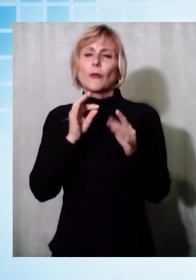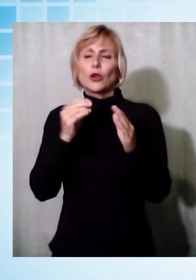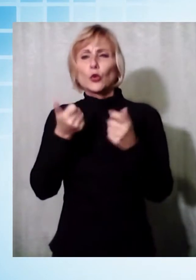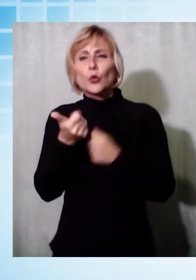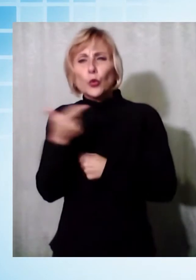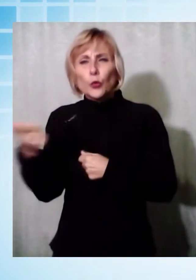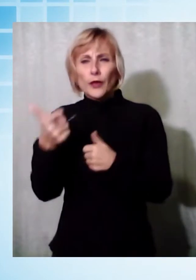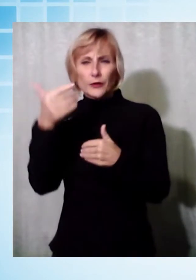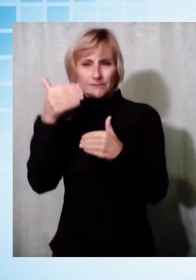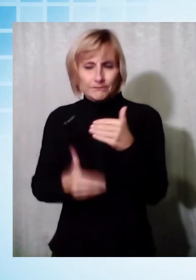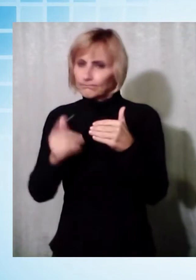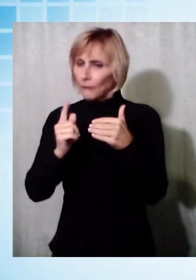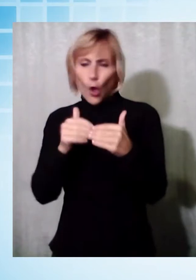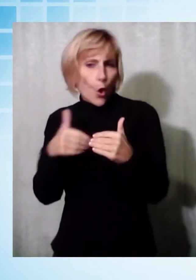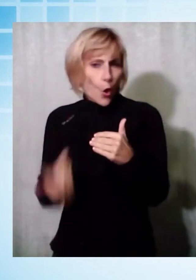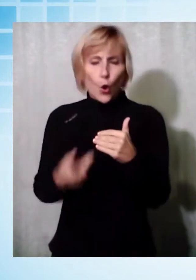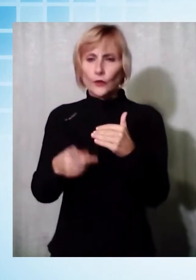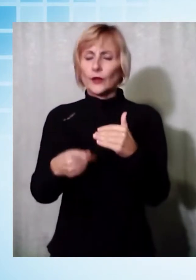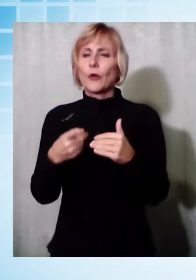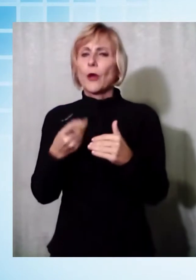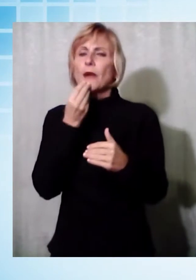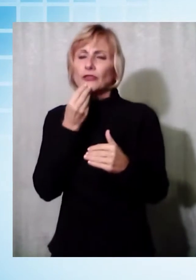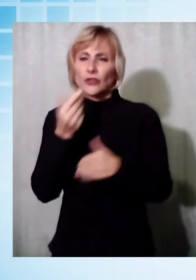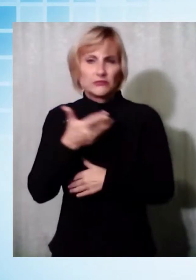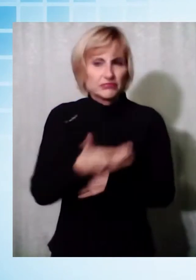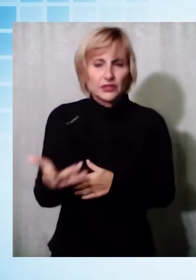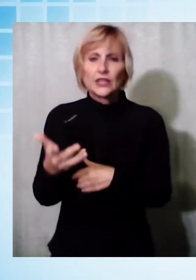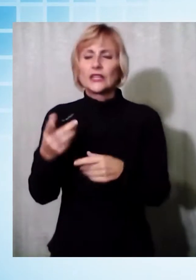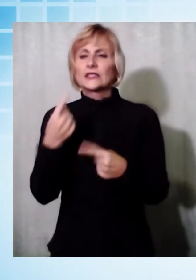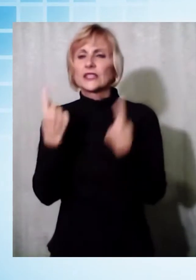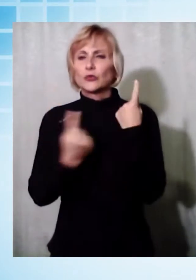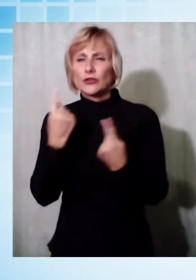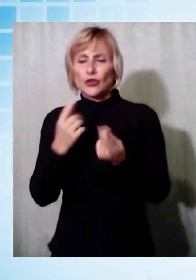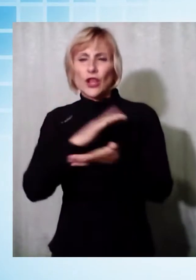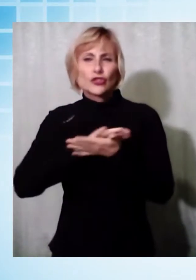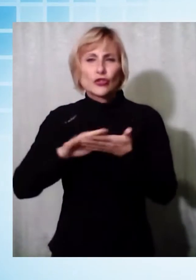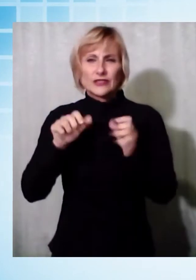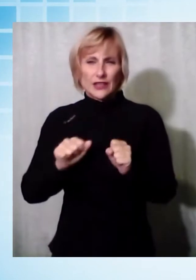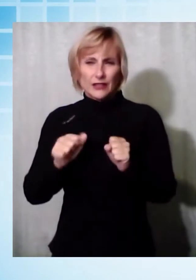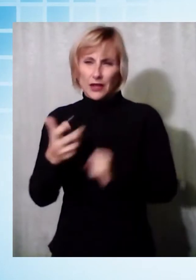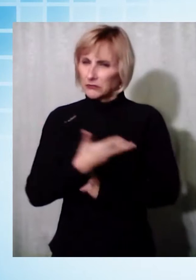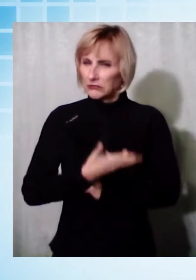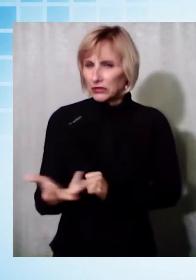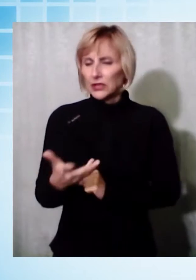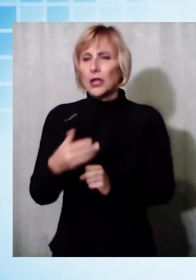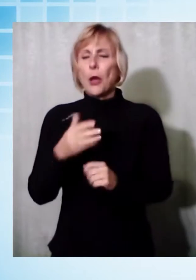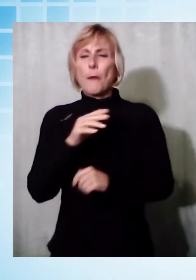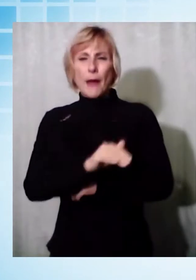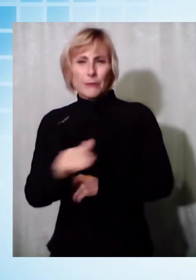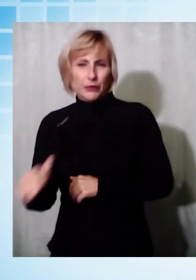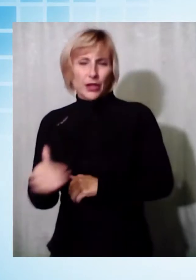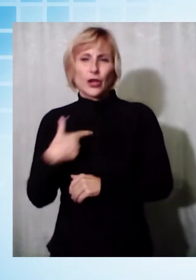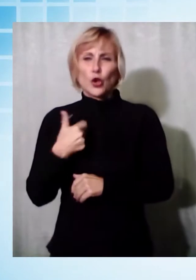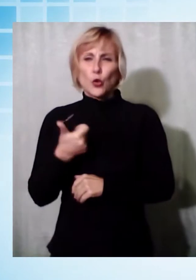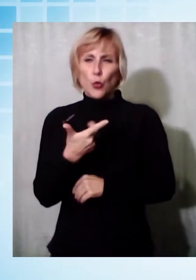qualità o insufficiente, condizioni igienico-sanitarie non adeguate, bambini costretti a dormire in giacili di fortuna, con continui maltrattamenti,